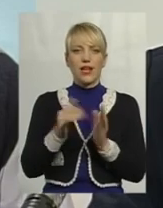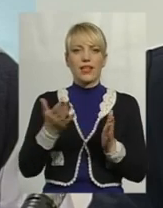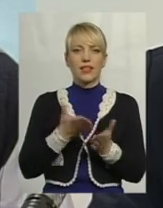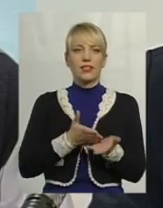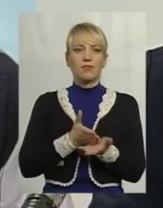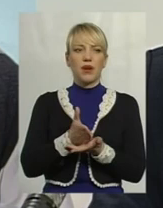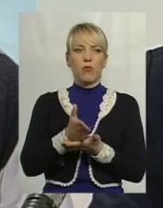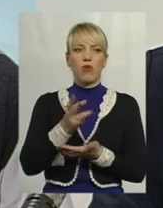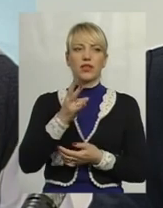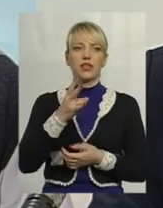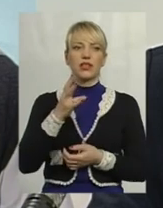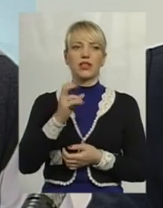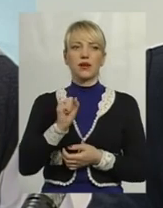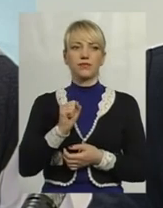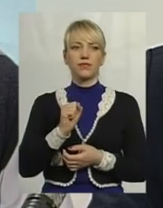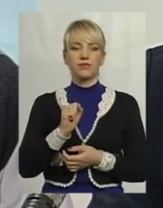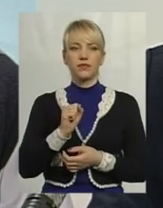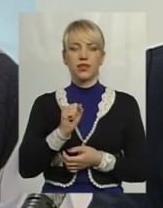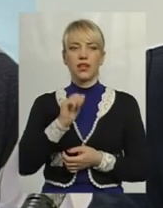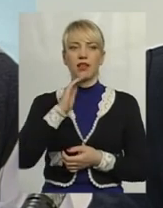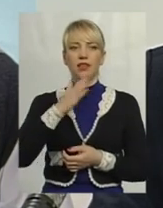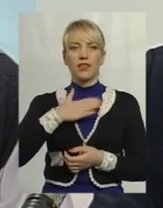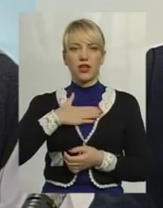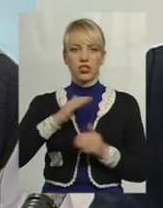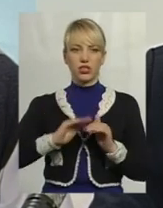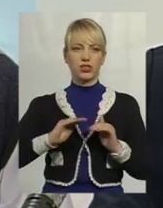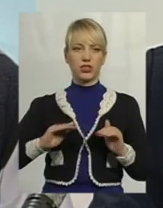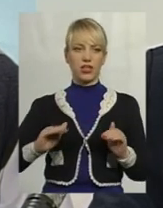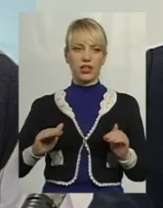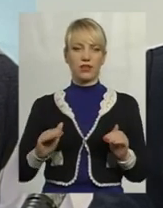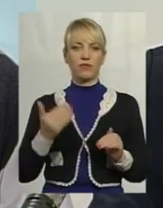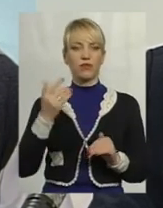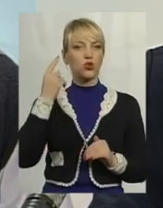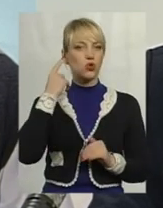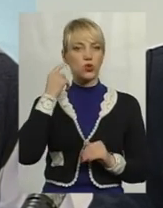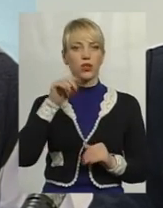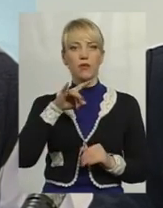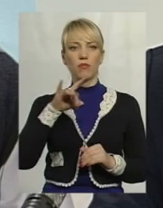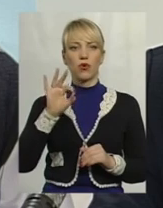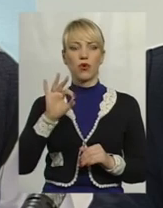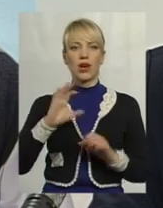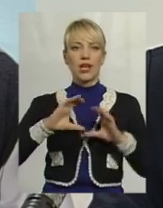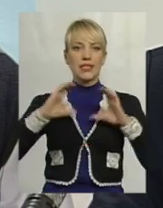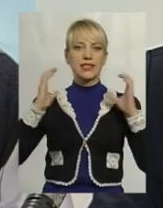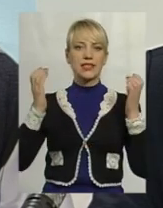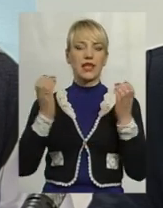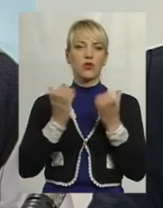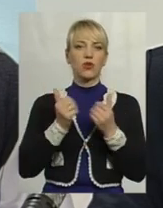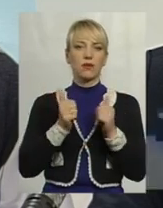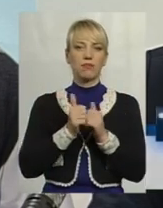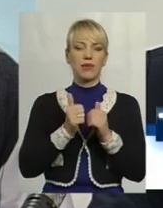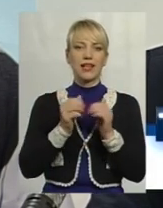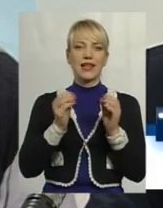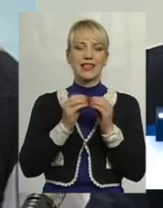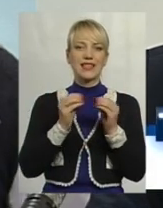наших дітей. Ви чули про стадіон, який біля 10-ї школи,